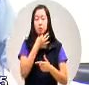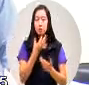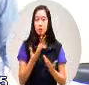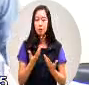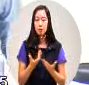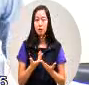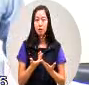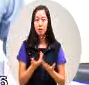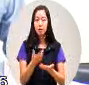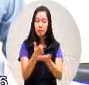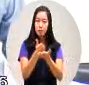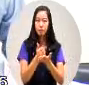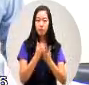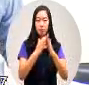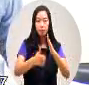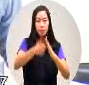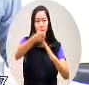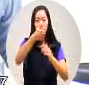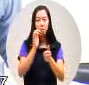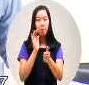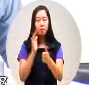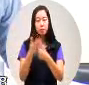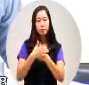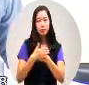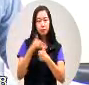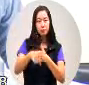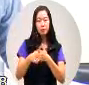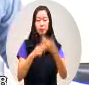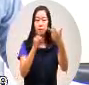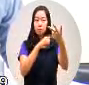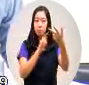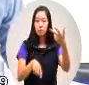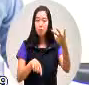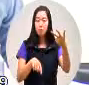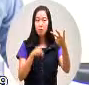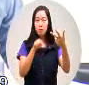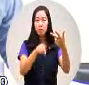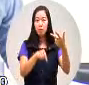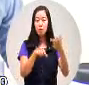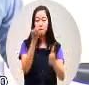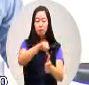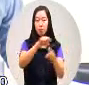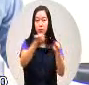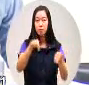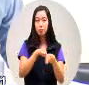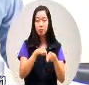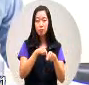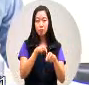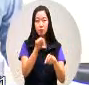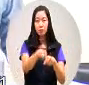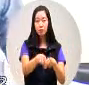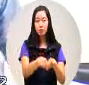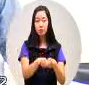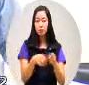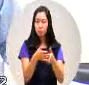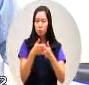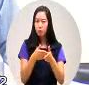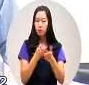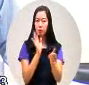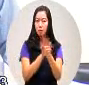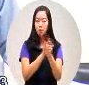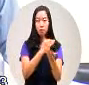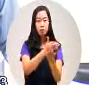请市长来帮忙帮忙我们这七位被开法的法单呢总是要有解套